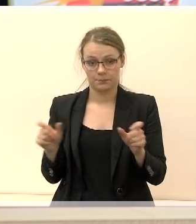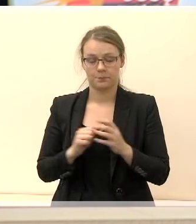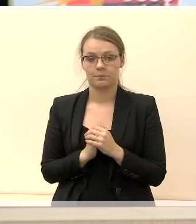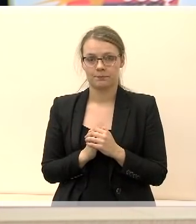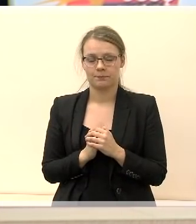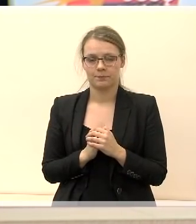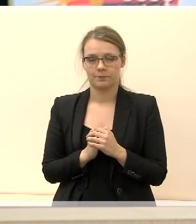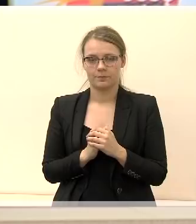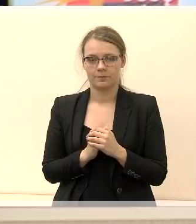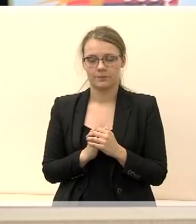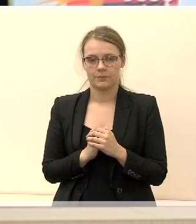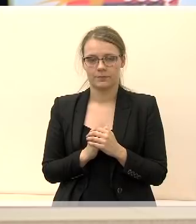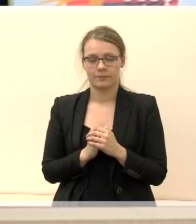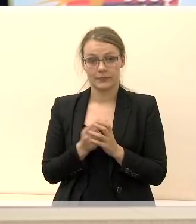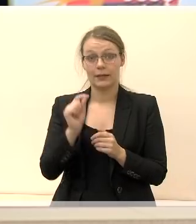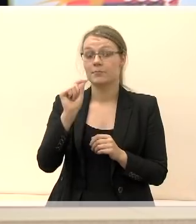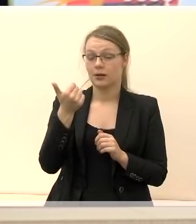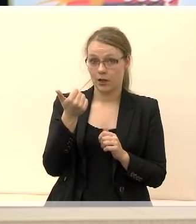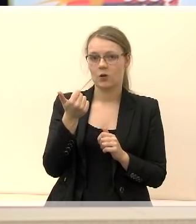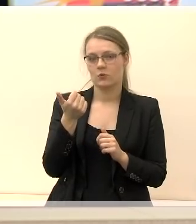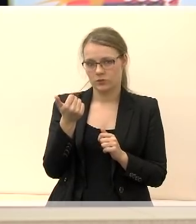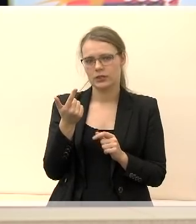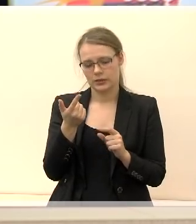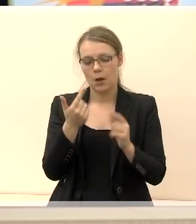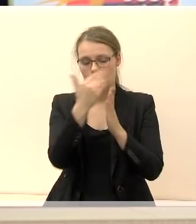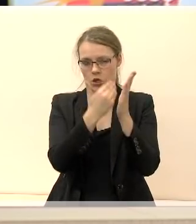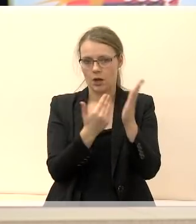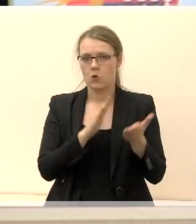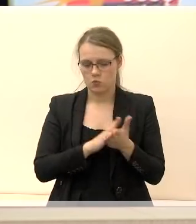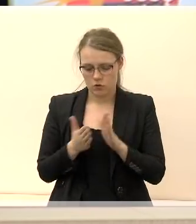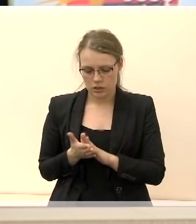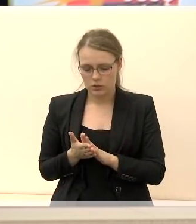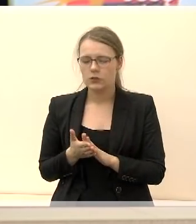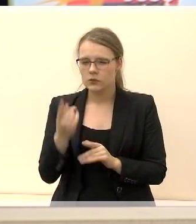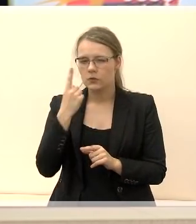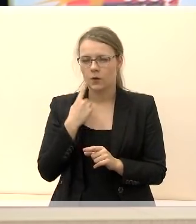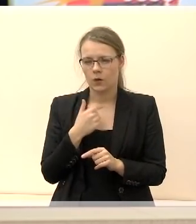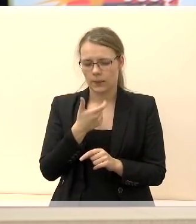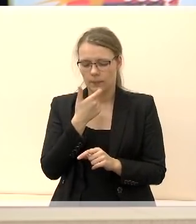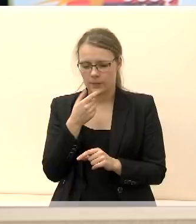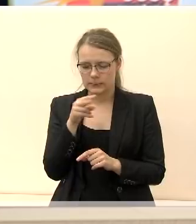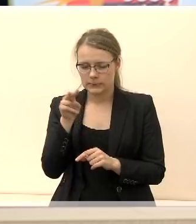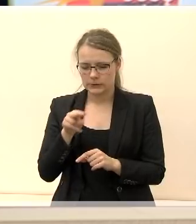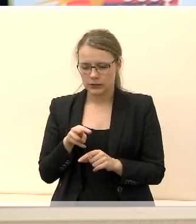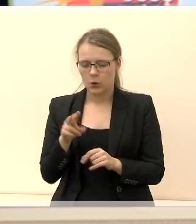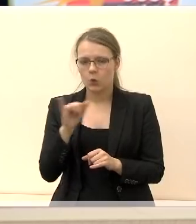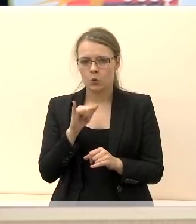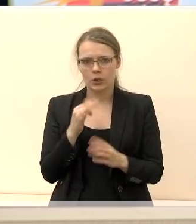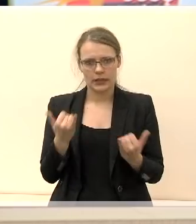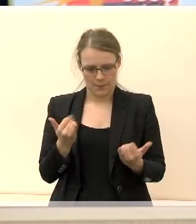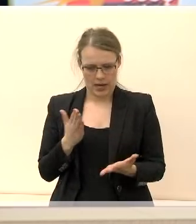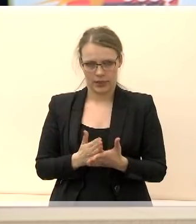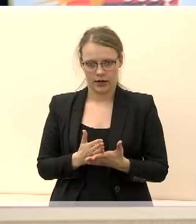Milieji Marijampolėčiai, pirmiausiai ruošiant programą norėjusi apžvelgti atskaitos tašką, kurioje vietoj mes randamis.